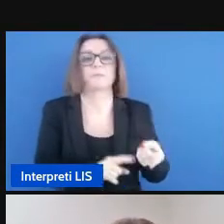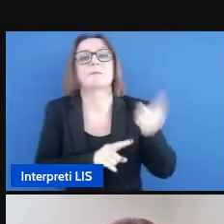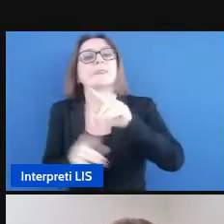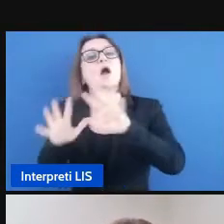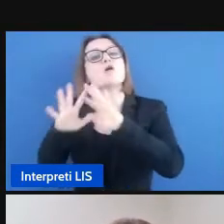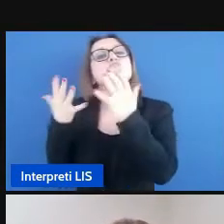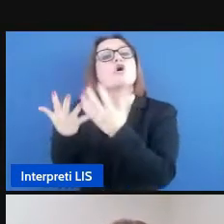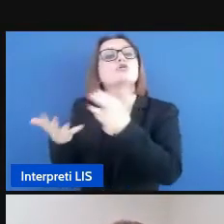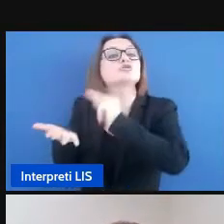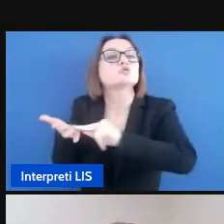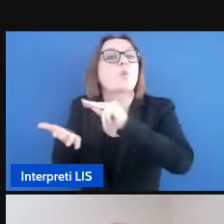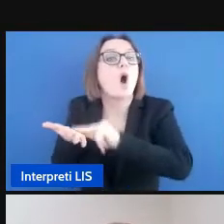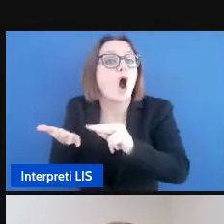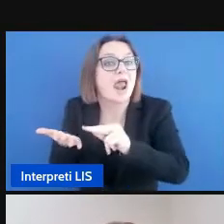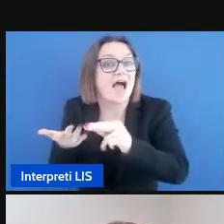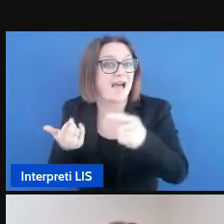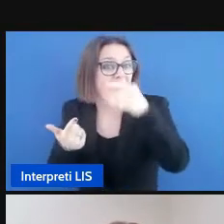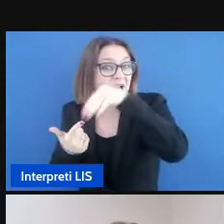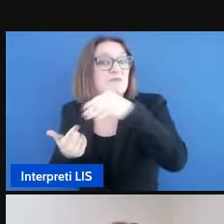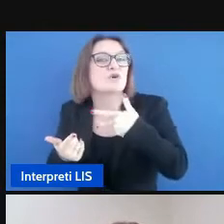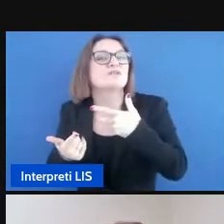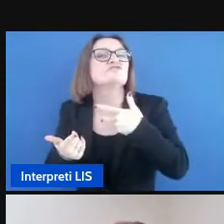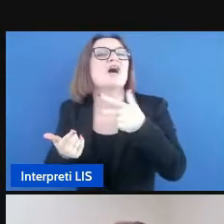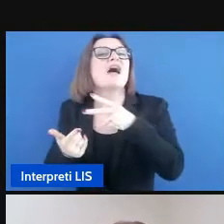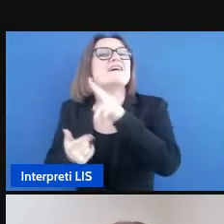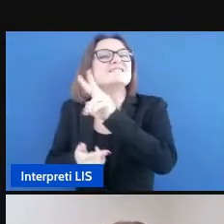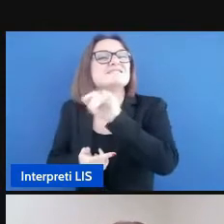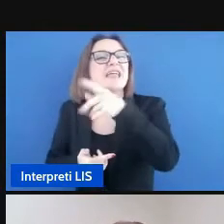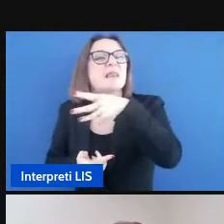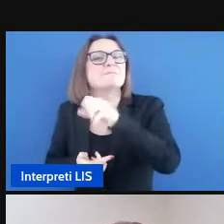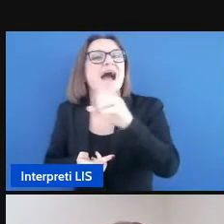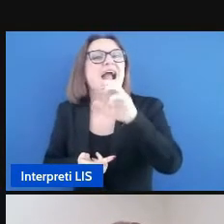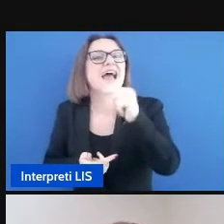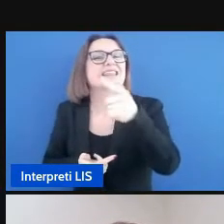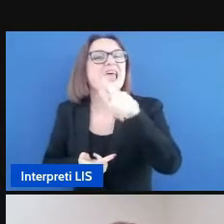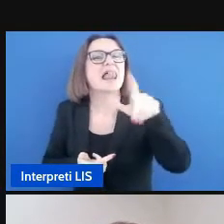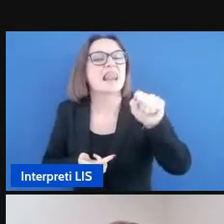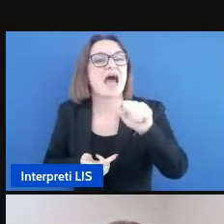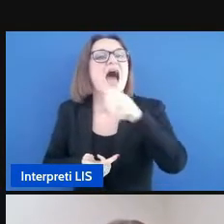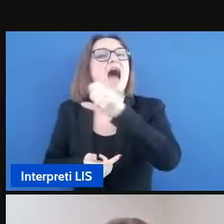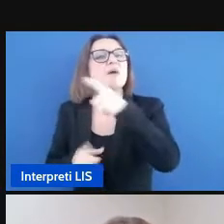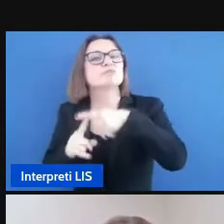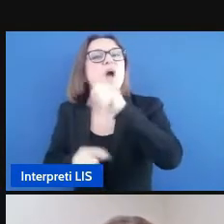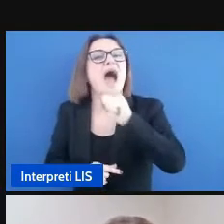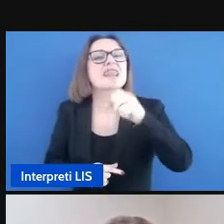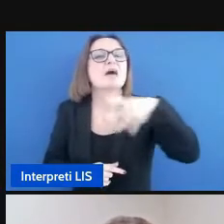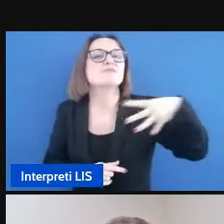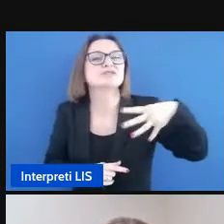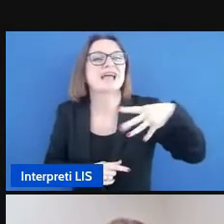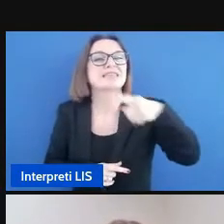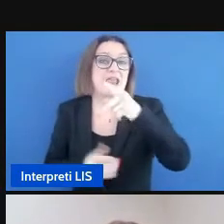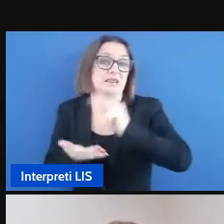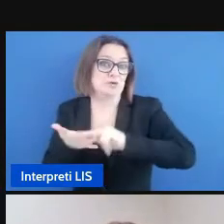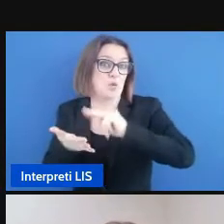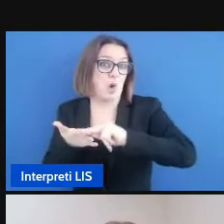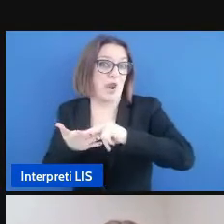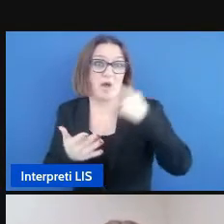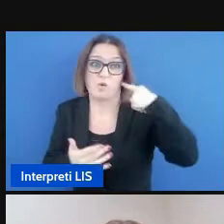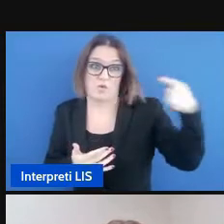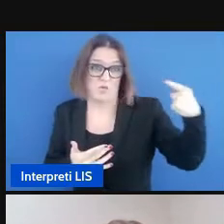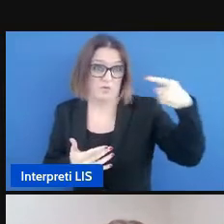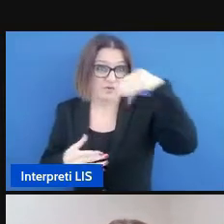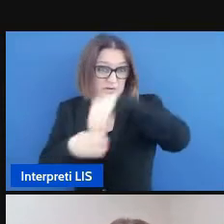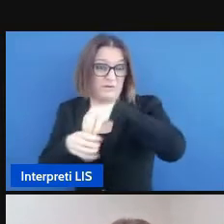scuola con vilma cartella e anna moscatelli della scuola audiofonetica di brescia e